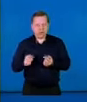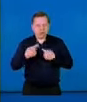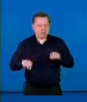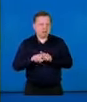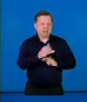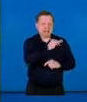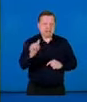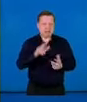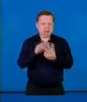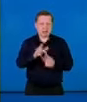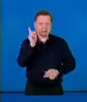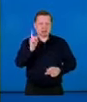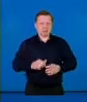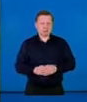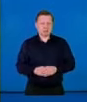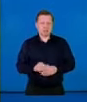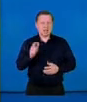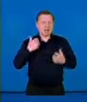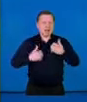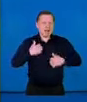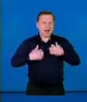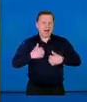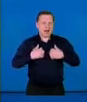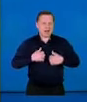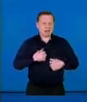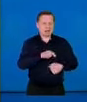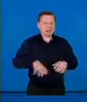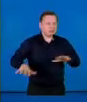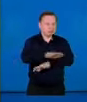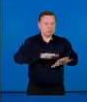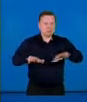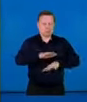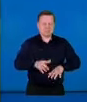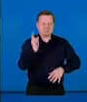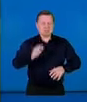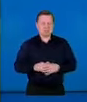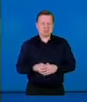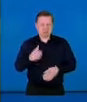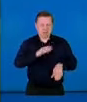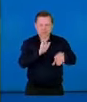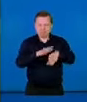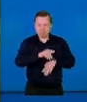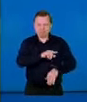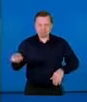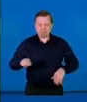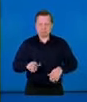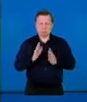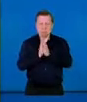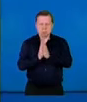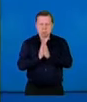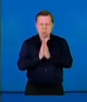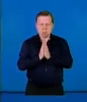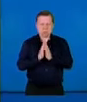Wykluczamy wszelką agresję w życiu publicznym. I apeluję z tego miejsca bardzo, bardzo mocno o to, żeby powstrzymać się od